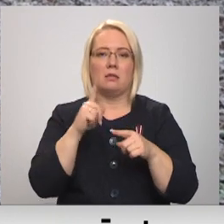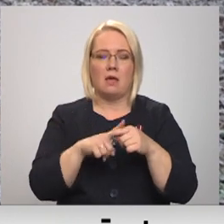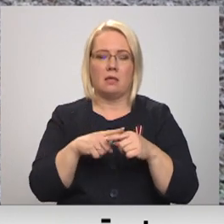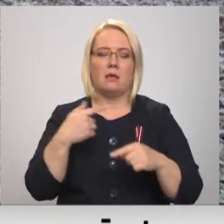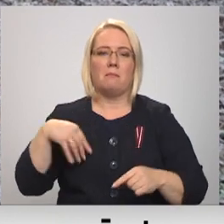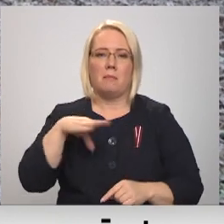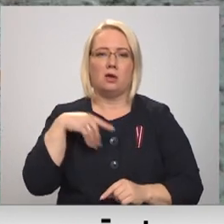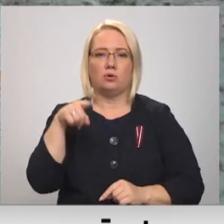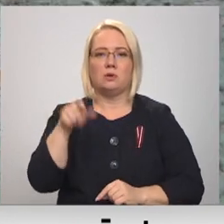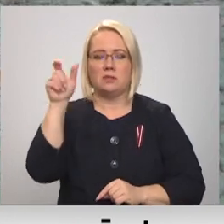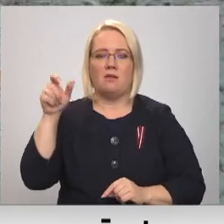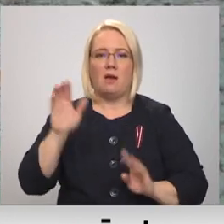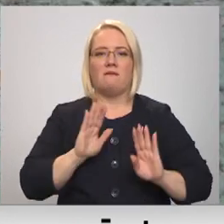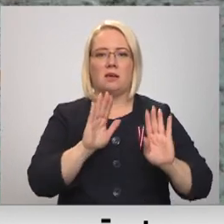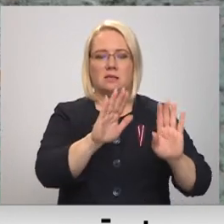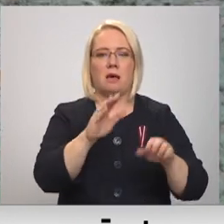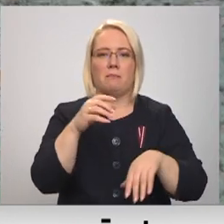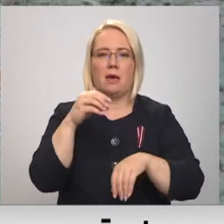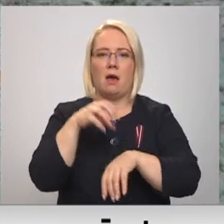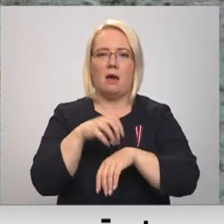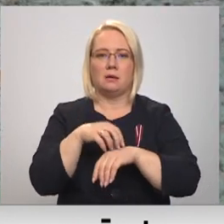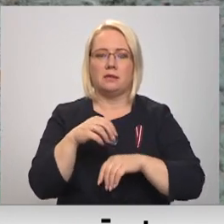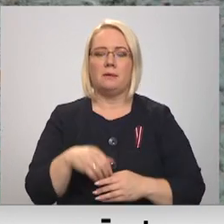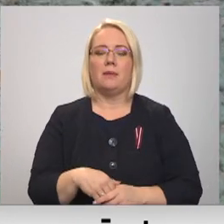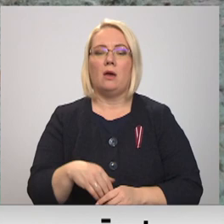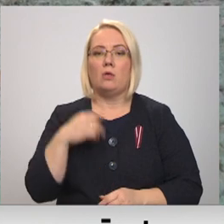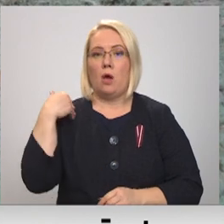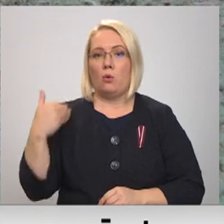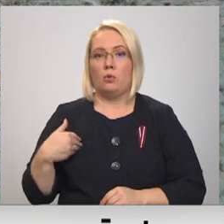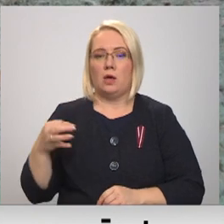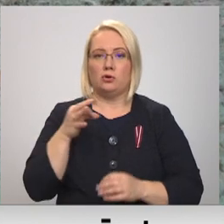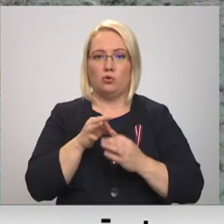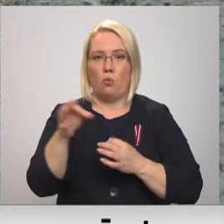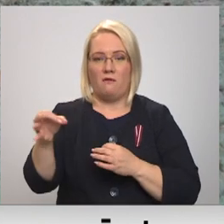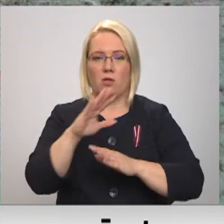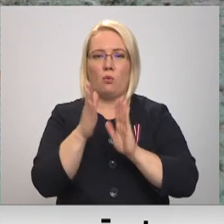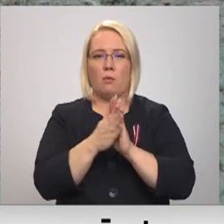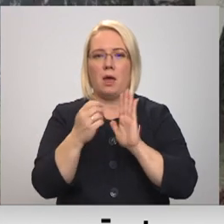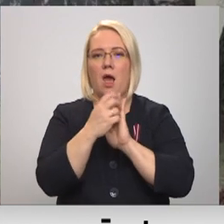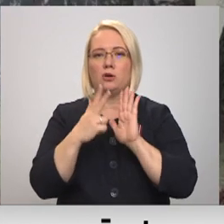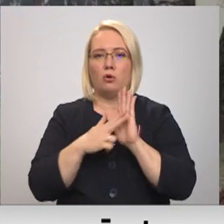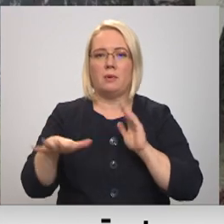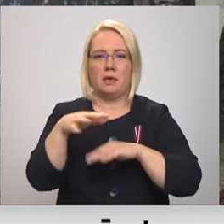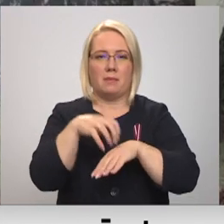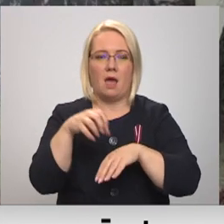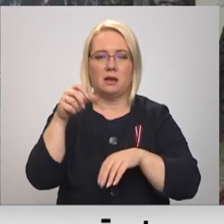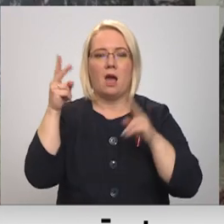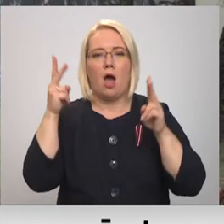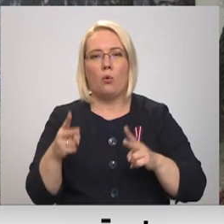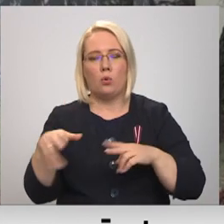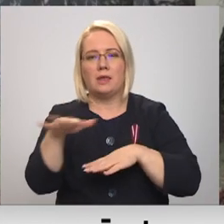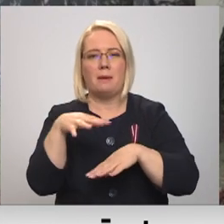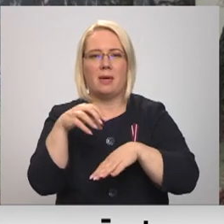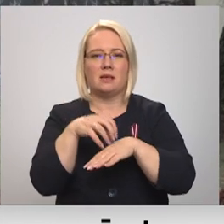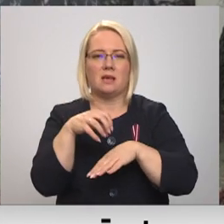mirzām pie tās dakteras zīles. Šobrīd kuldīgas novadā ir 18 ģimenes ārsti. Akūts ģimenes ārsta